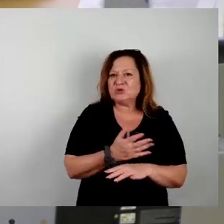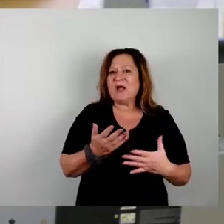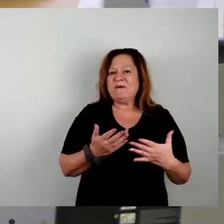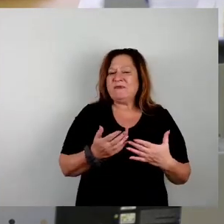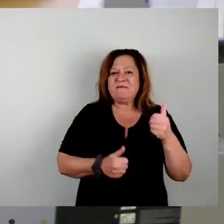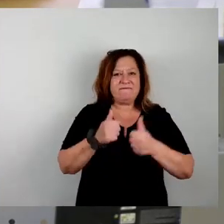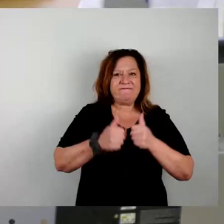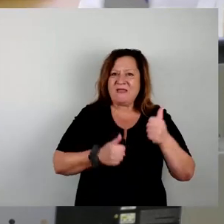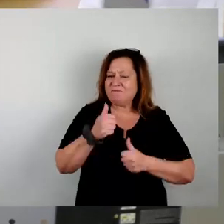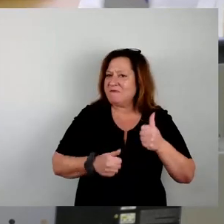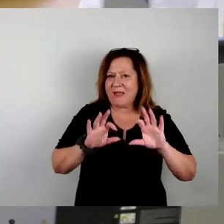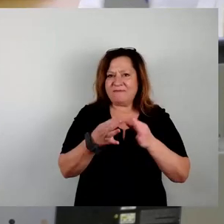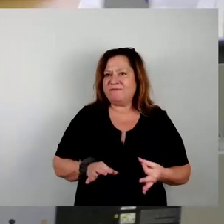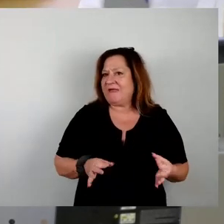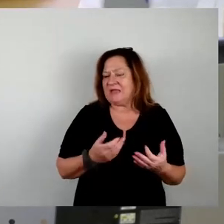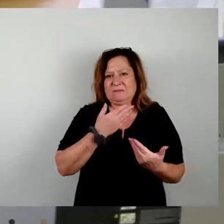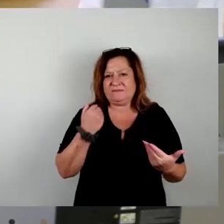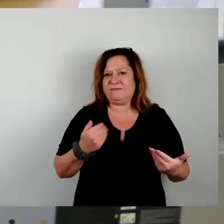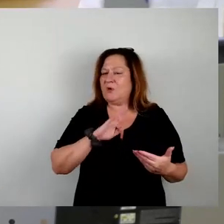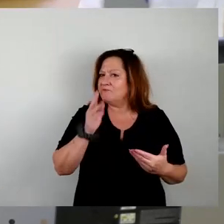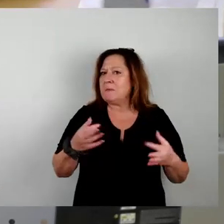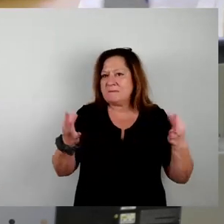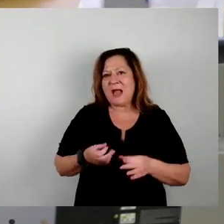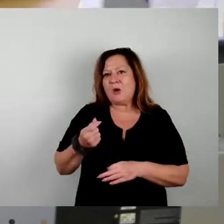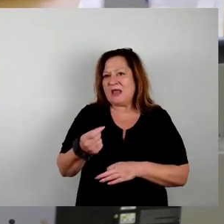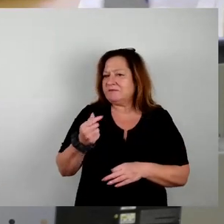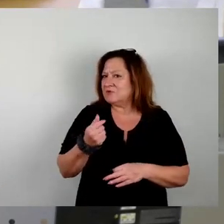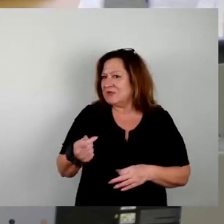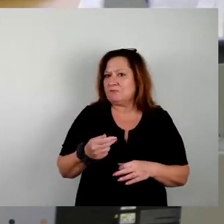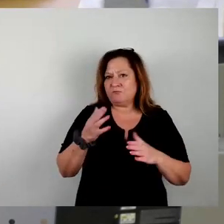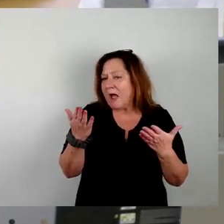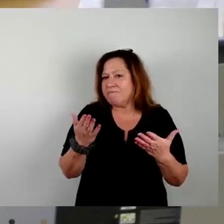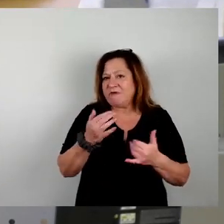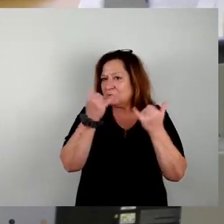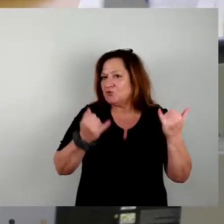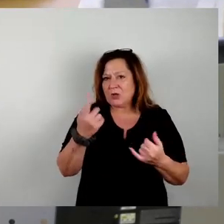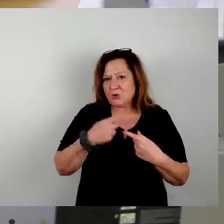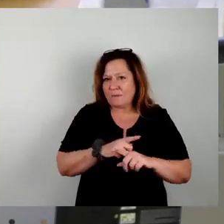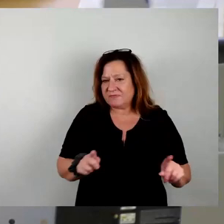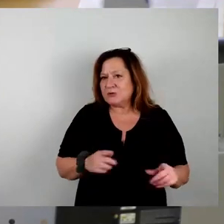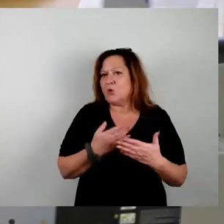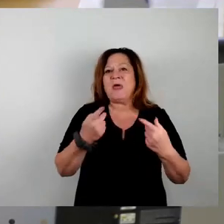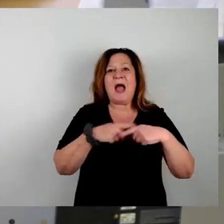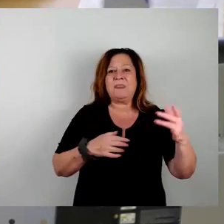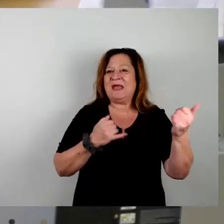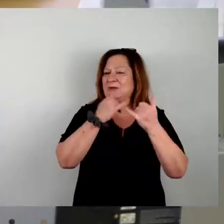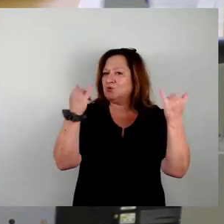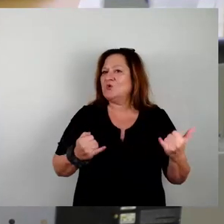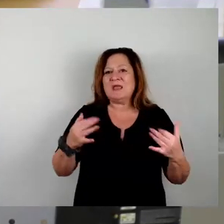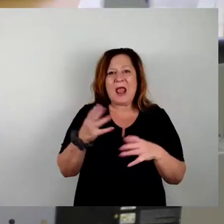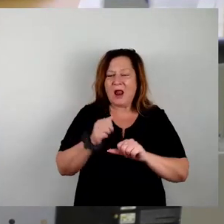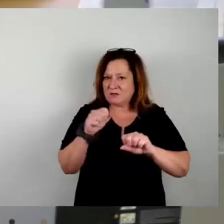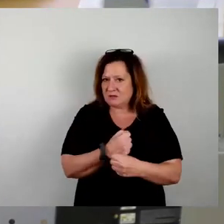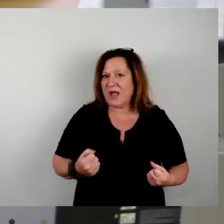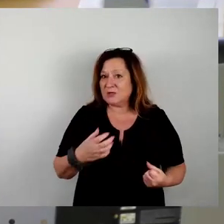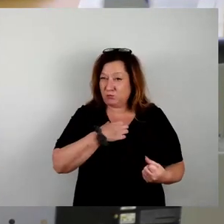wir deshalb hier mit Subventionen reingehen müssen, weil wir einfach die Industrie sonst nicht bekommen und vielleicht auch andere Industrie da nicht halten können. Es ist halt ein Problem in